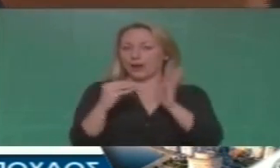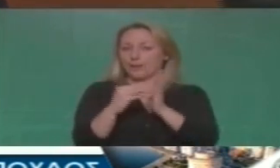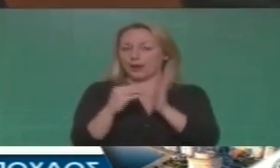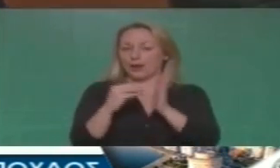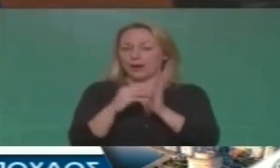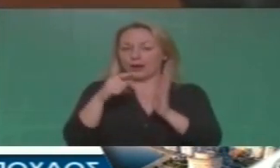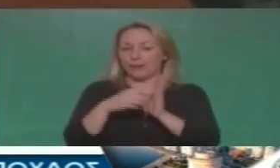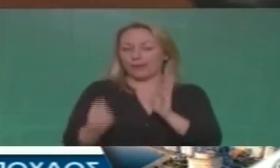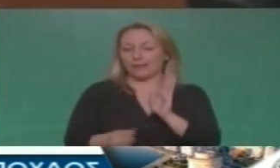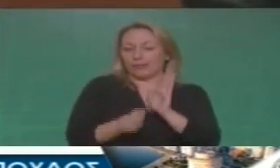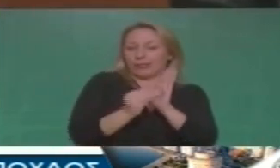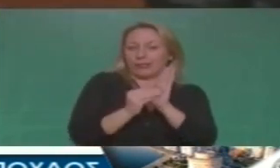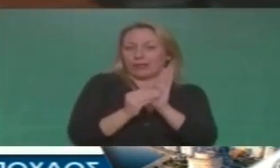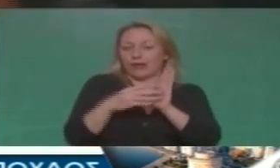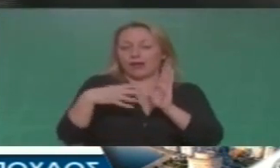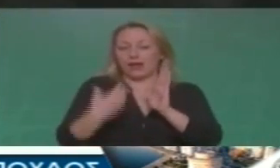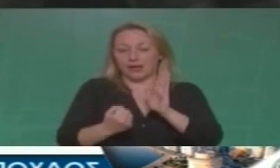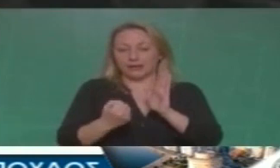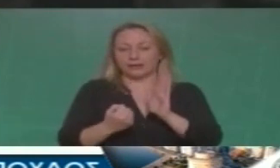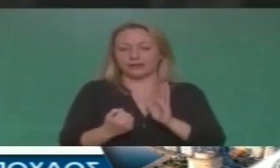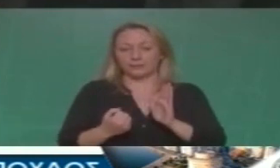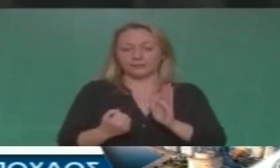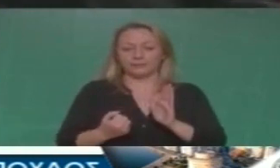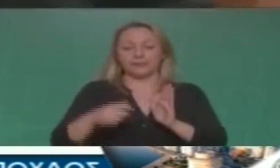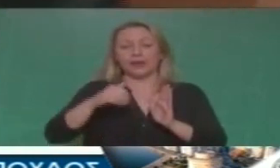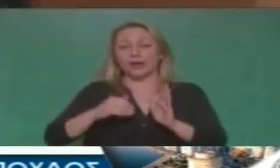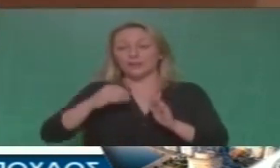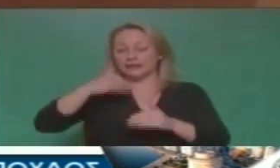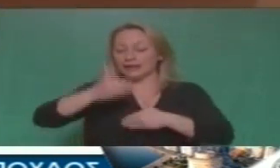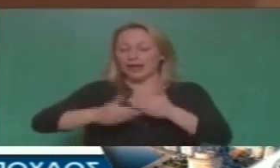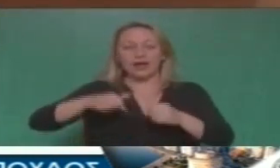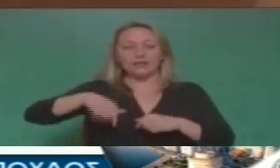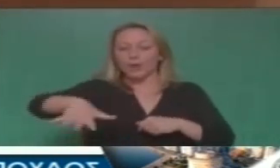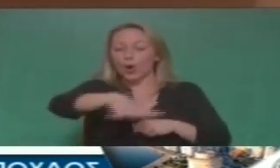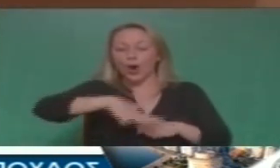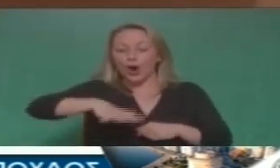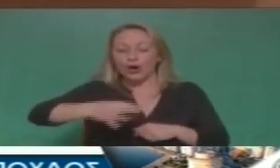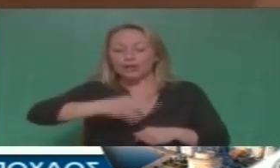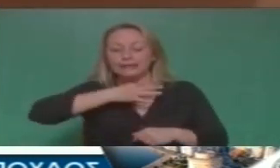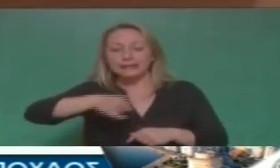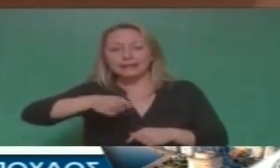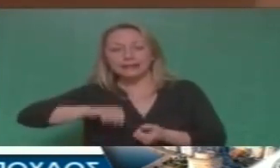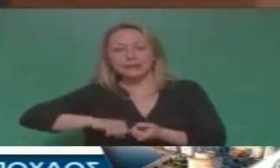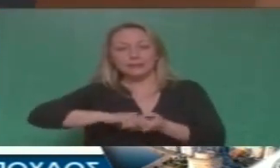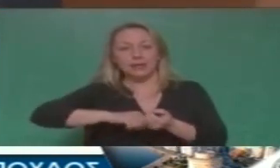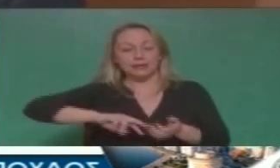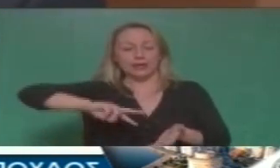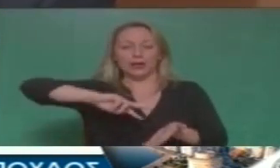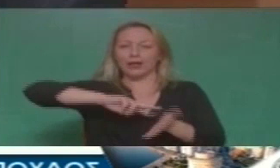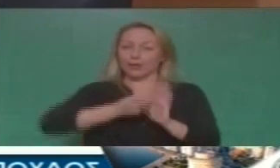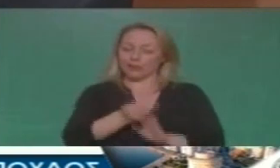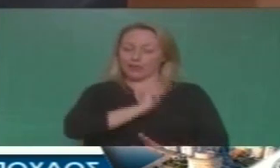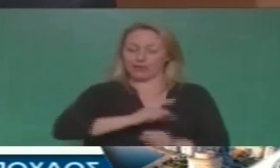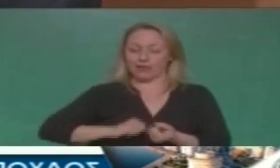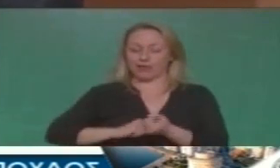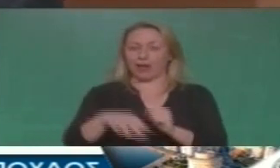πουσάρεται η εξέλιξη της χωροταξίας υπέρ συγκεκριμένων μεγάλων οικονομικών συμφερόντων με